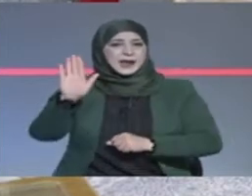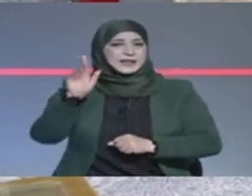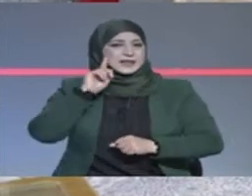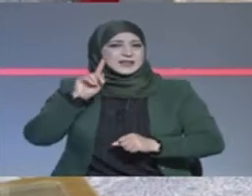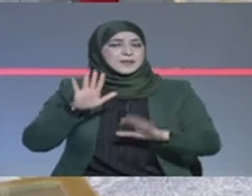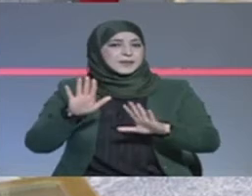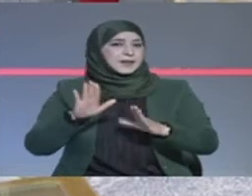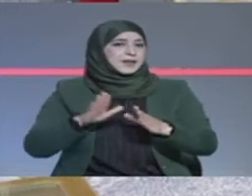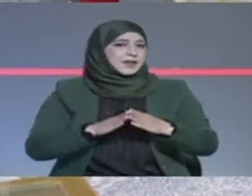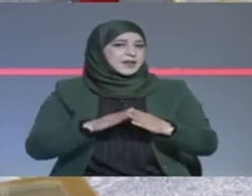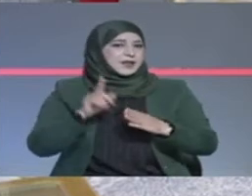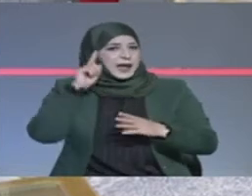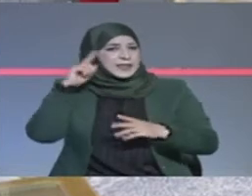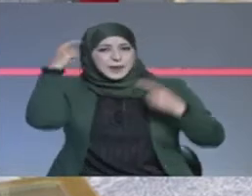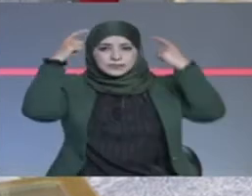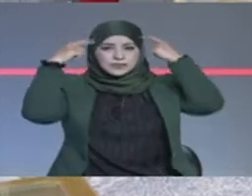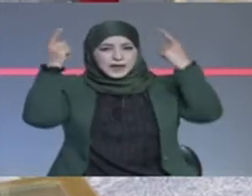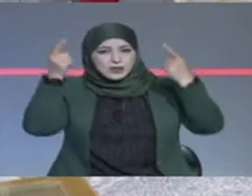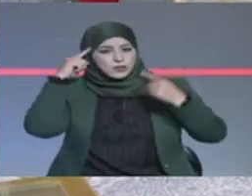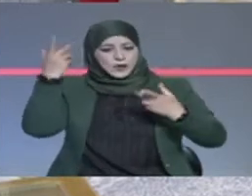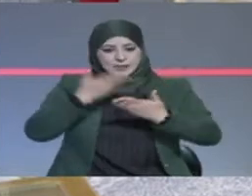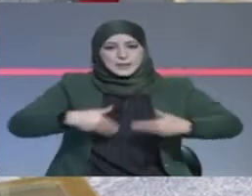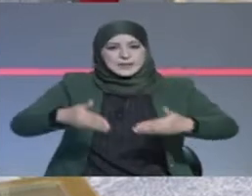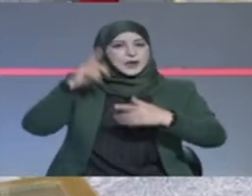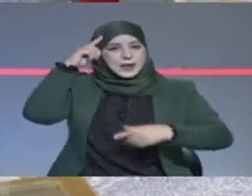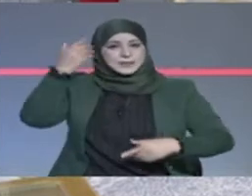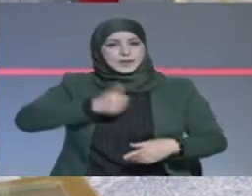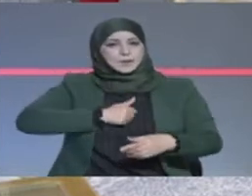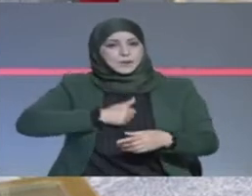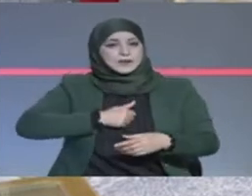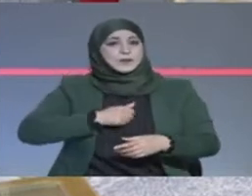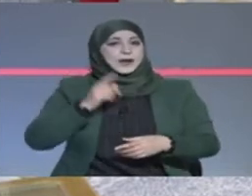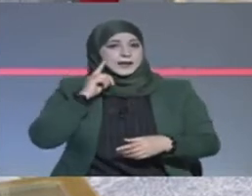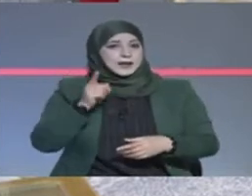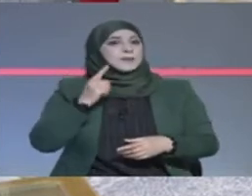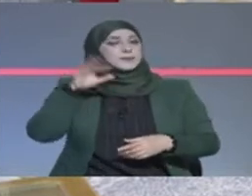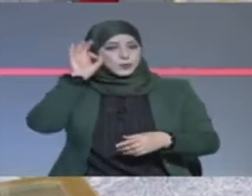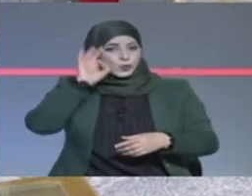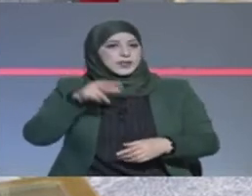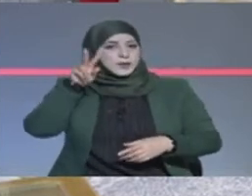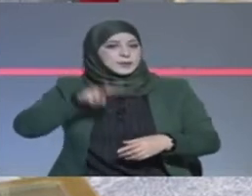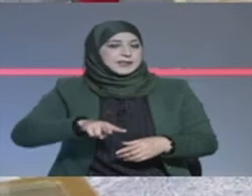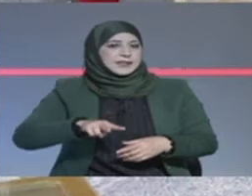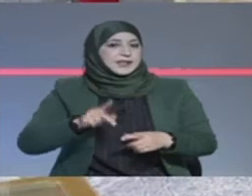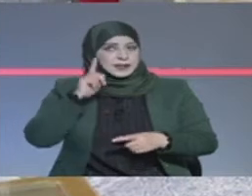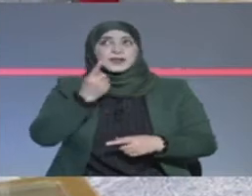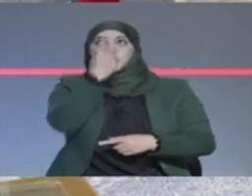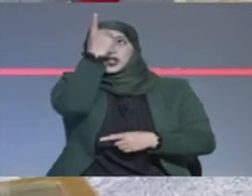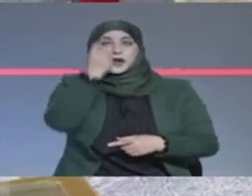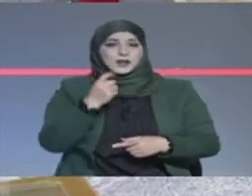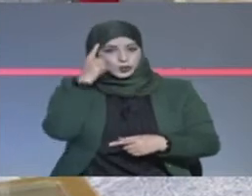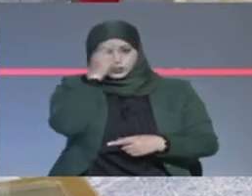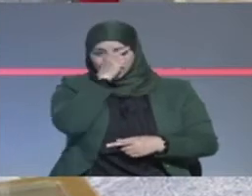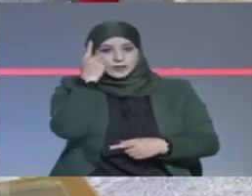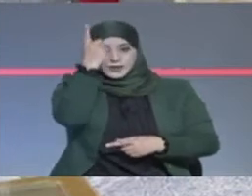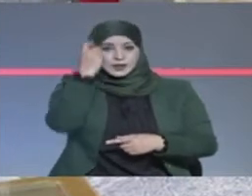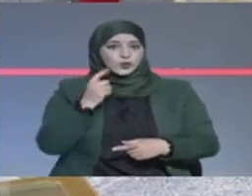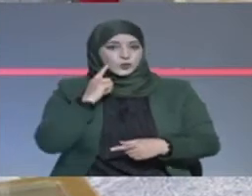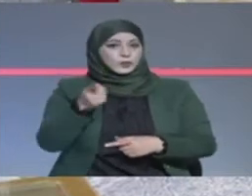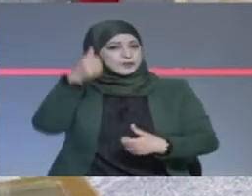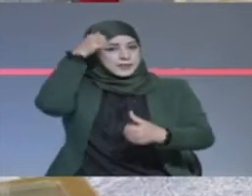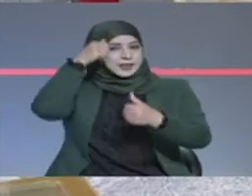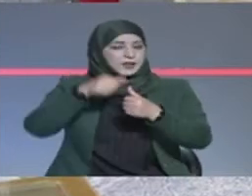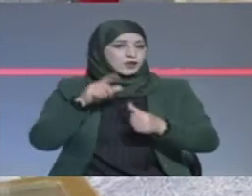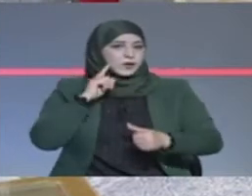وحسب الأهواء وحسب المصالح فبالتأكيد سيأتيون ينفظهم